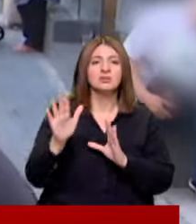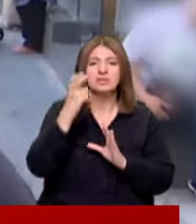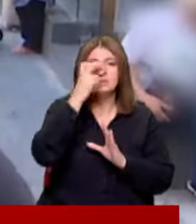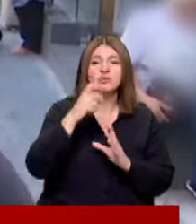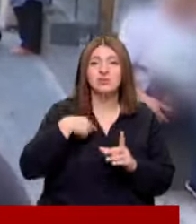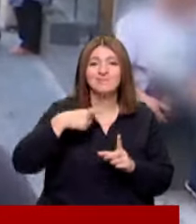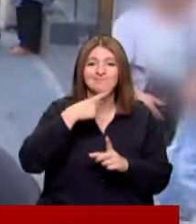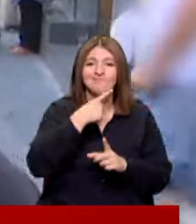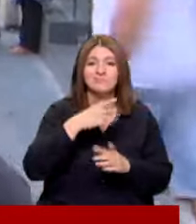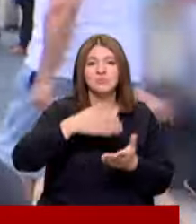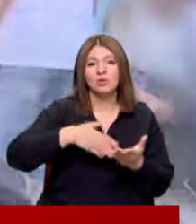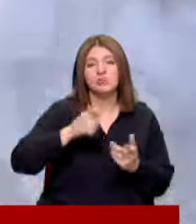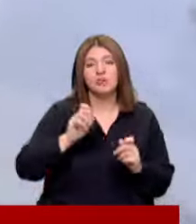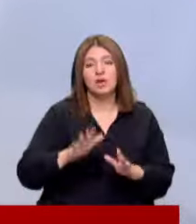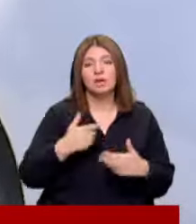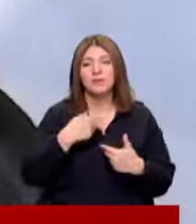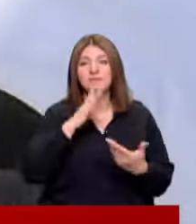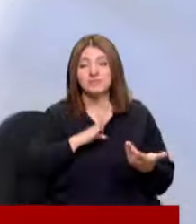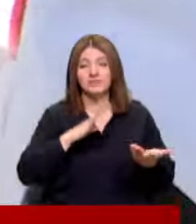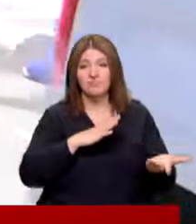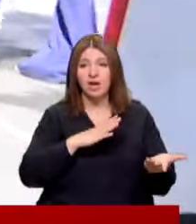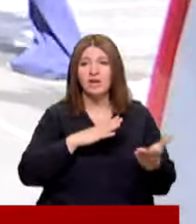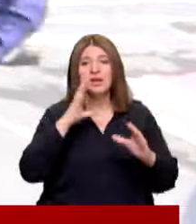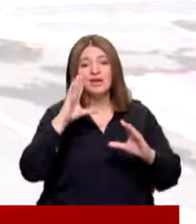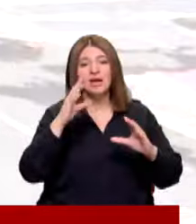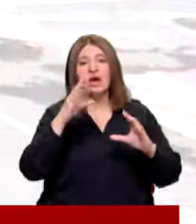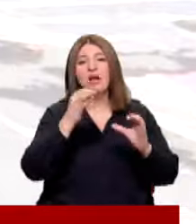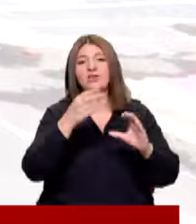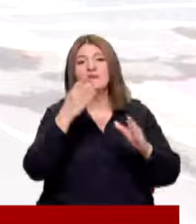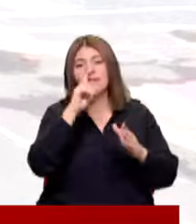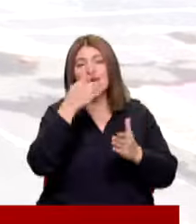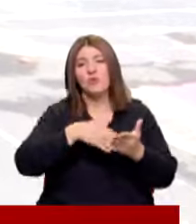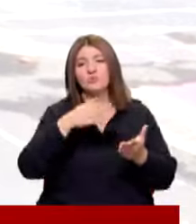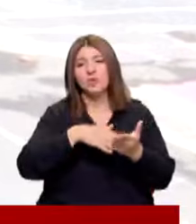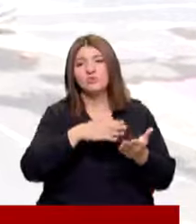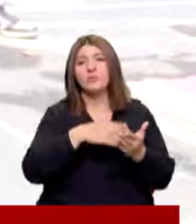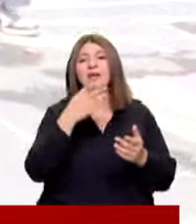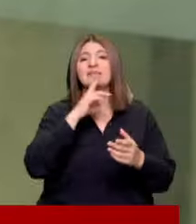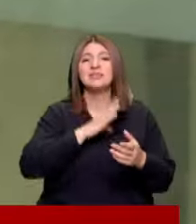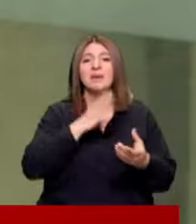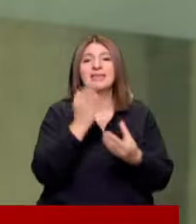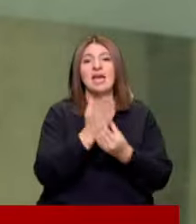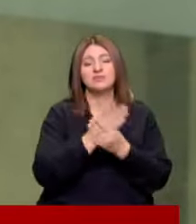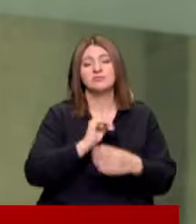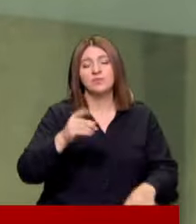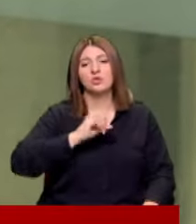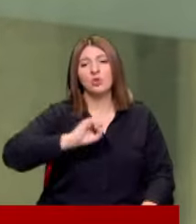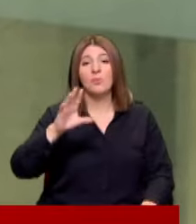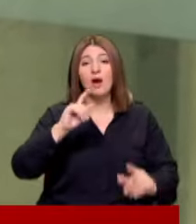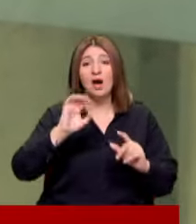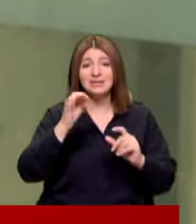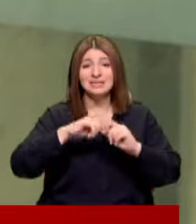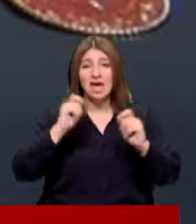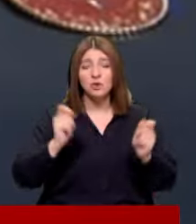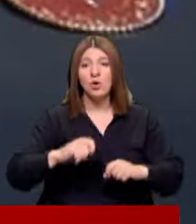şu an zor durumda olduğum için bozdurmak zorundayım Bir kızım var işte yastık altındakilerini tek tek bozduruyorum Kızımı dershaneye gönderiyorum Altın rekor kırdı